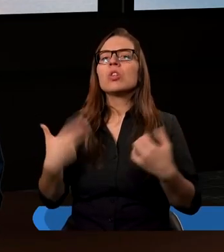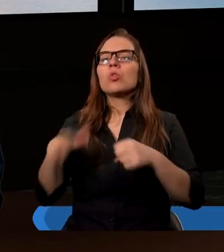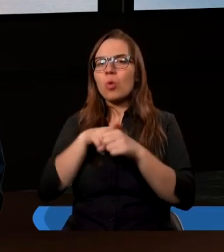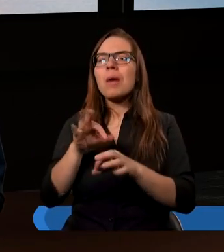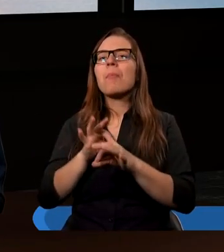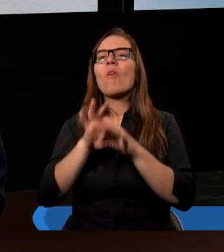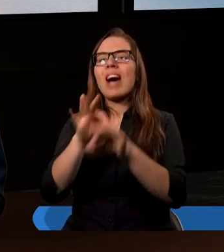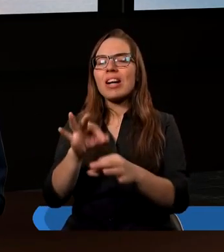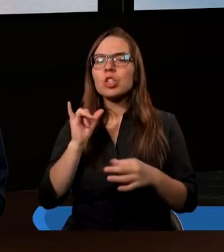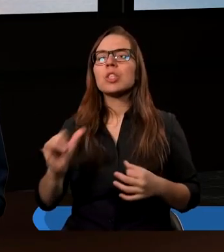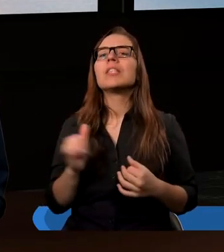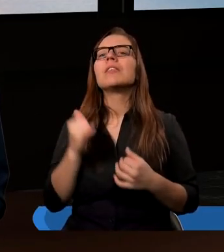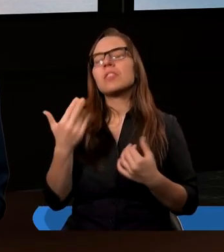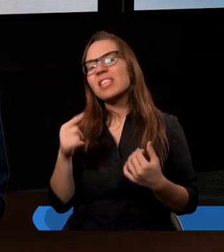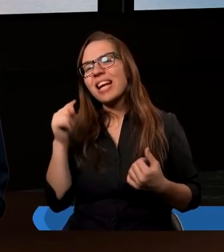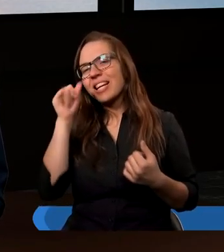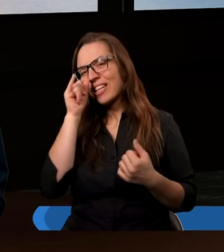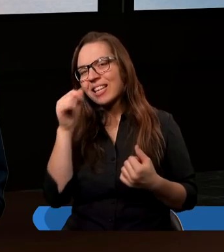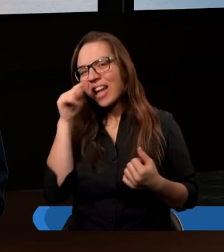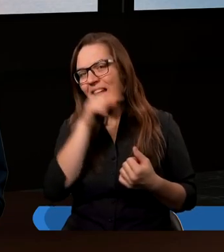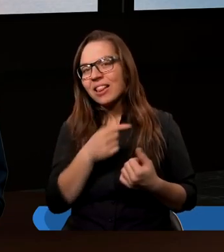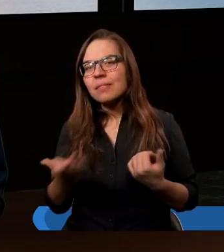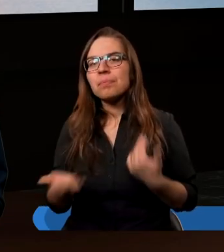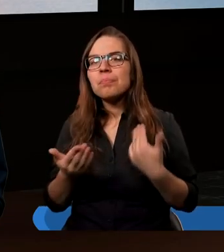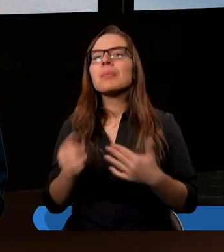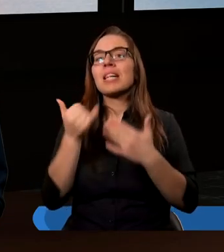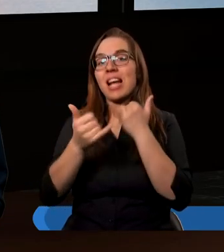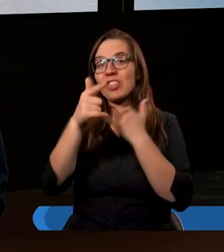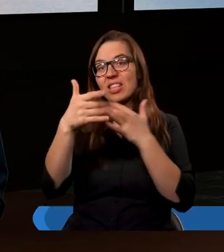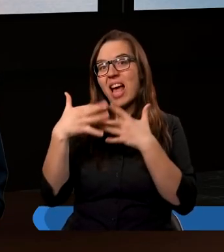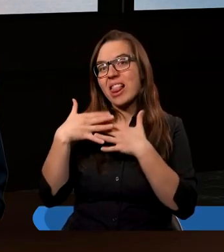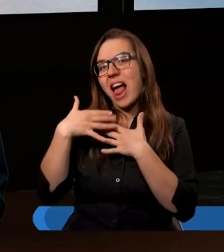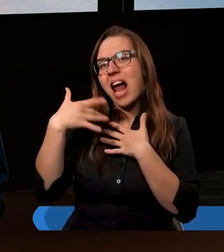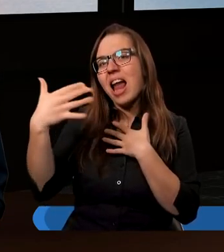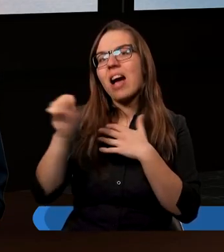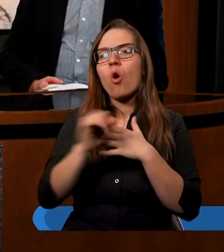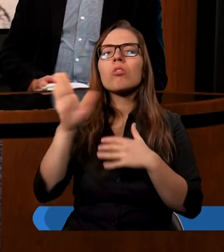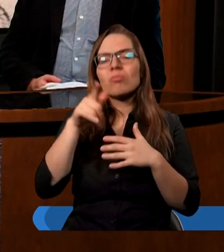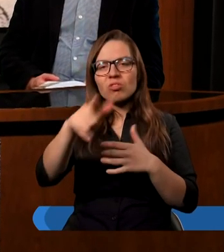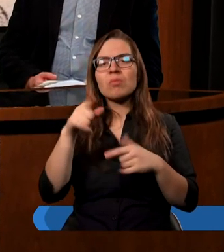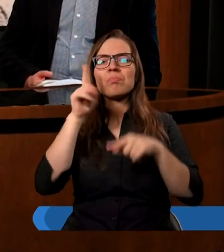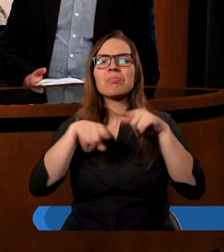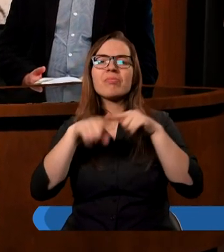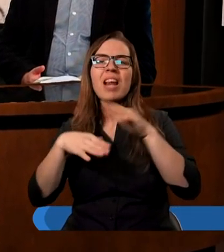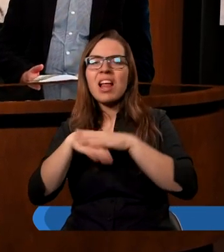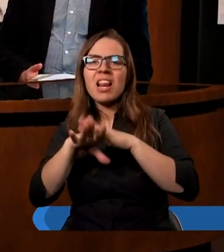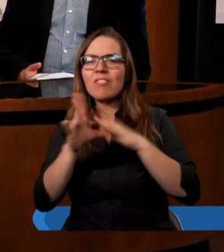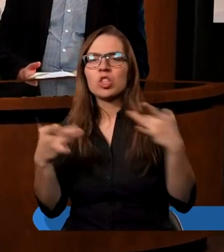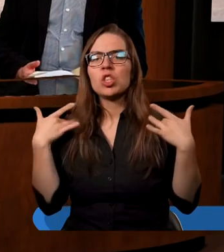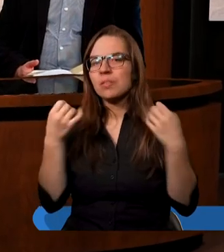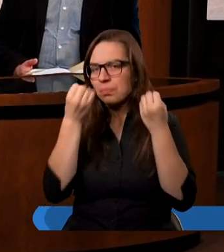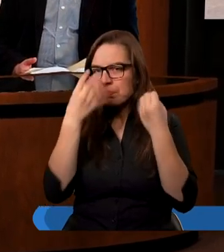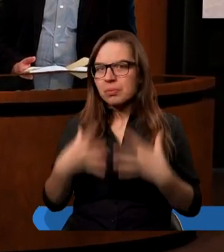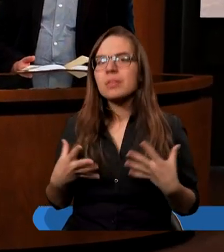prowadzili. No i niestety, jeżeli jesteśmy daleko od Boga, to wynik jest tylko jeden – śmierć. Tak. Zdajmy sobie